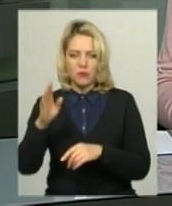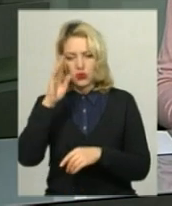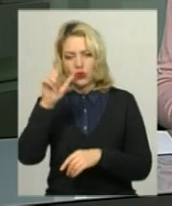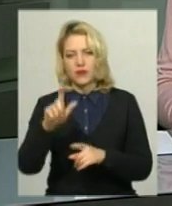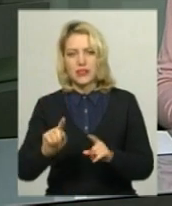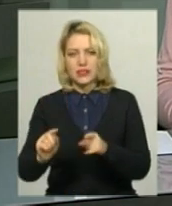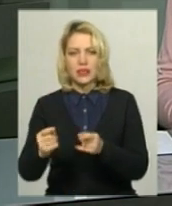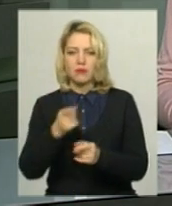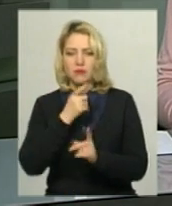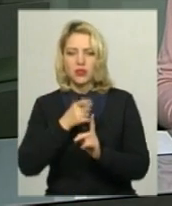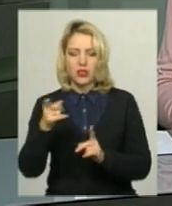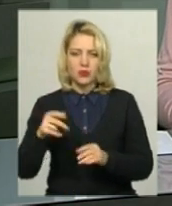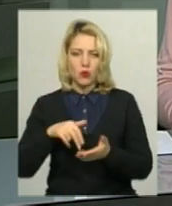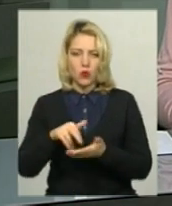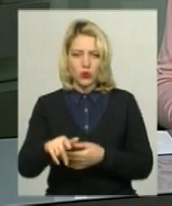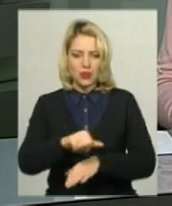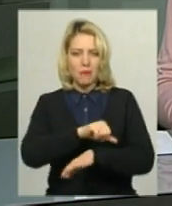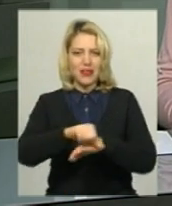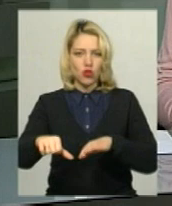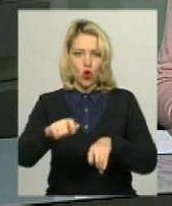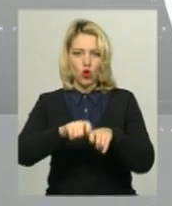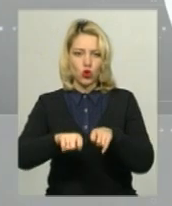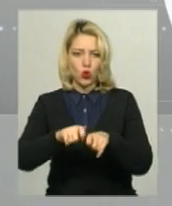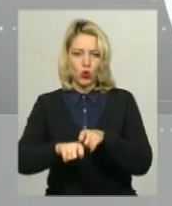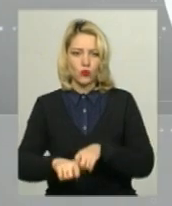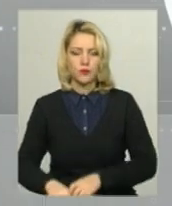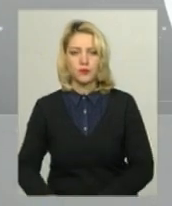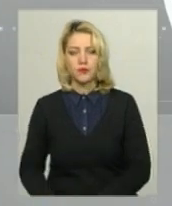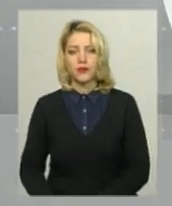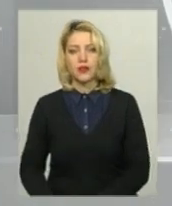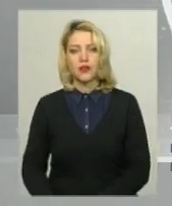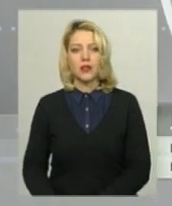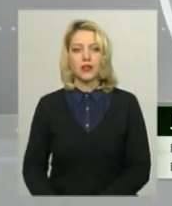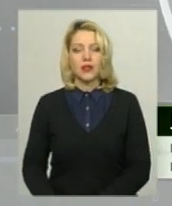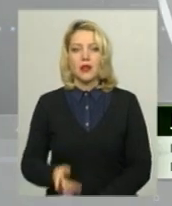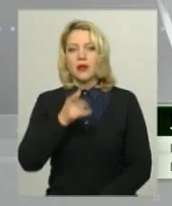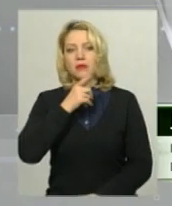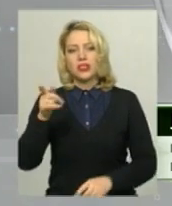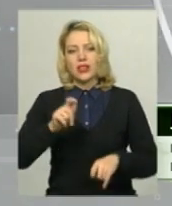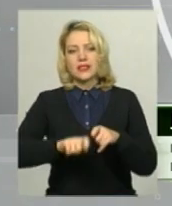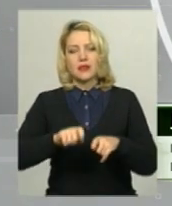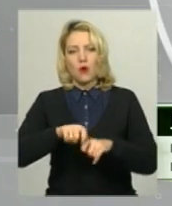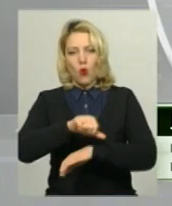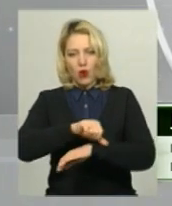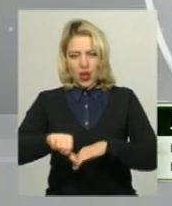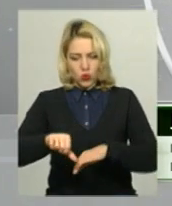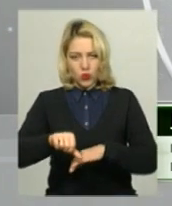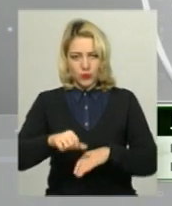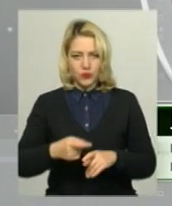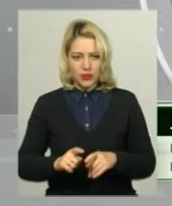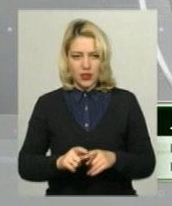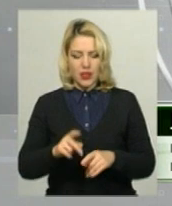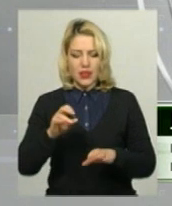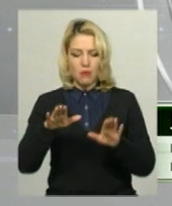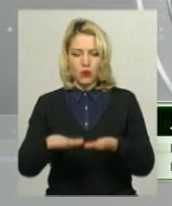затримали під час проходження митного контролю. Під час митного огляду в пункті